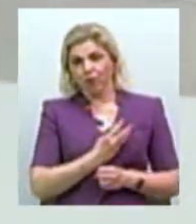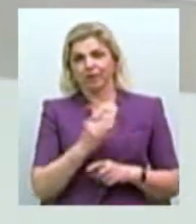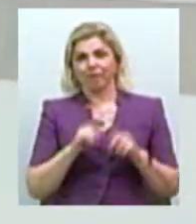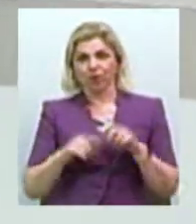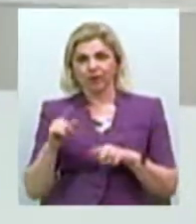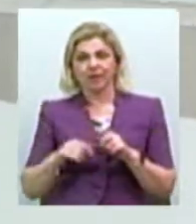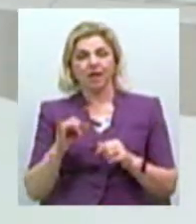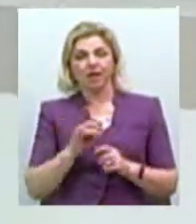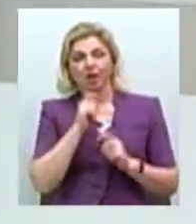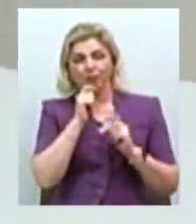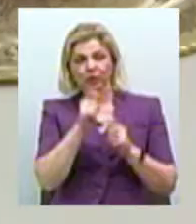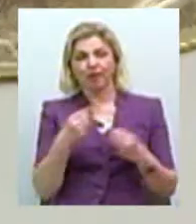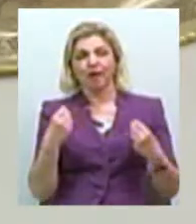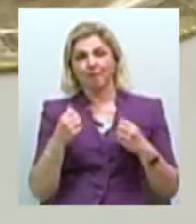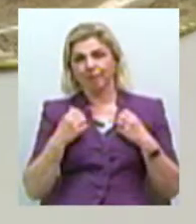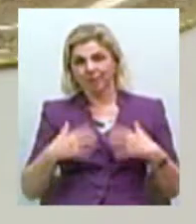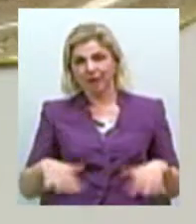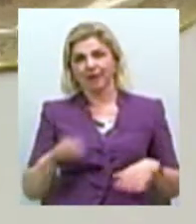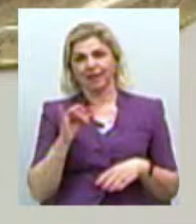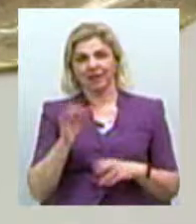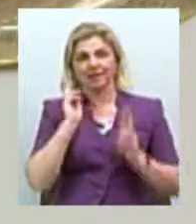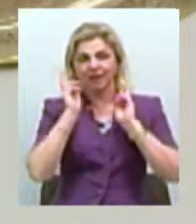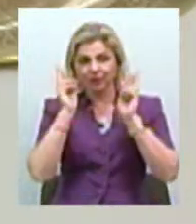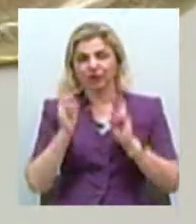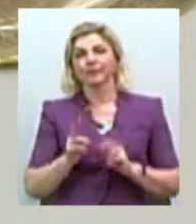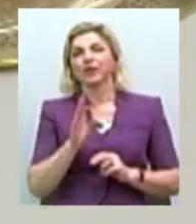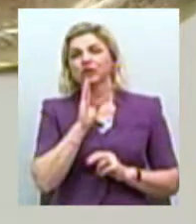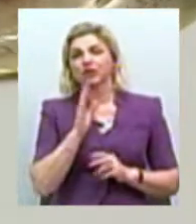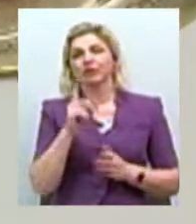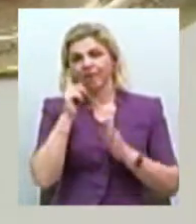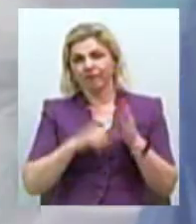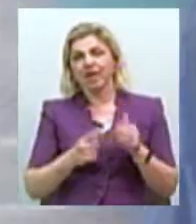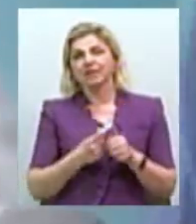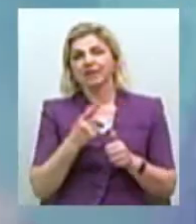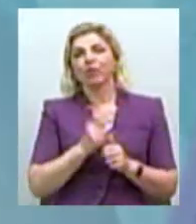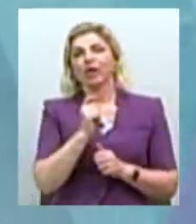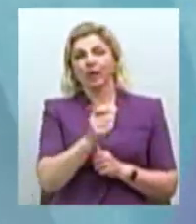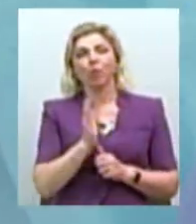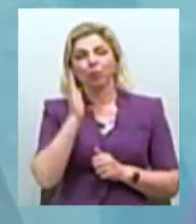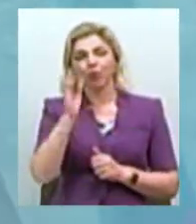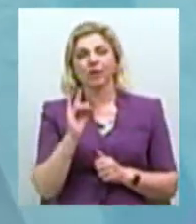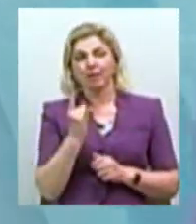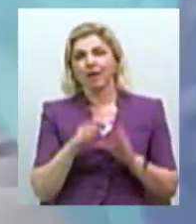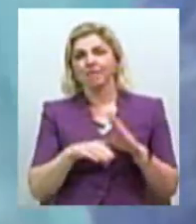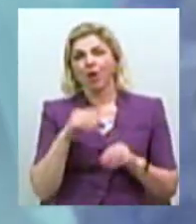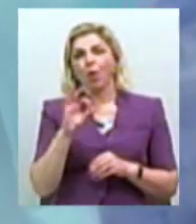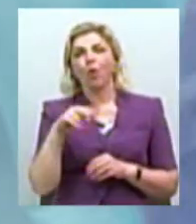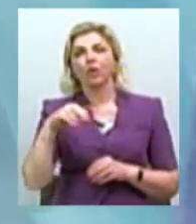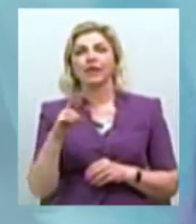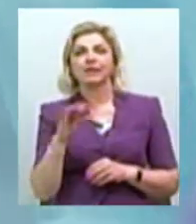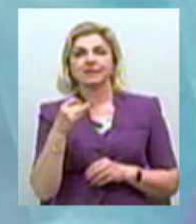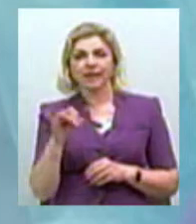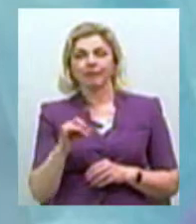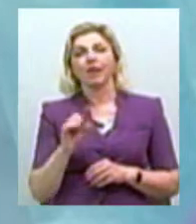допомогли сукнею та зачіскою. Жінка при Надії. Дитину назвуть Олексієм. Ім'я майбутній дитині обрав Олександр. Ганна